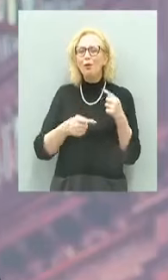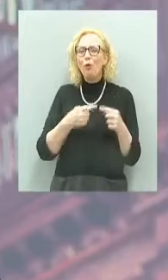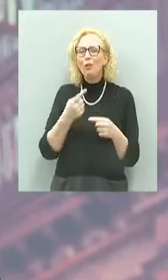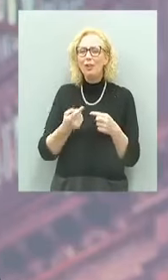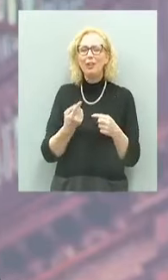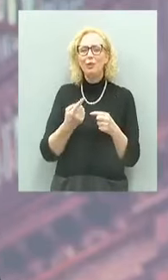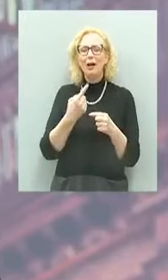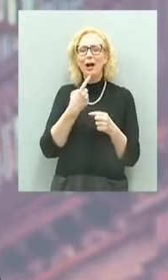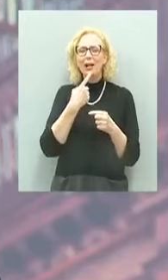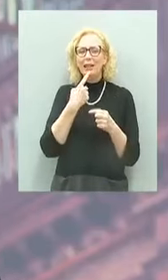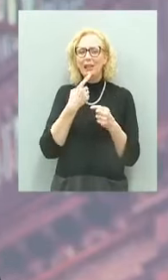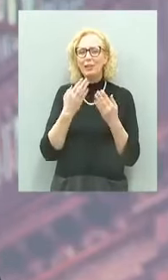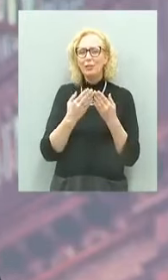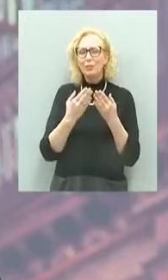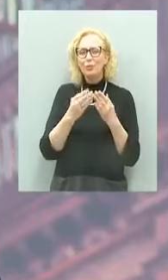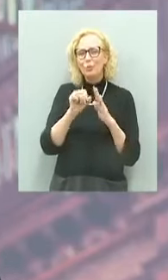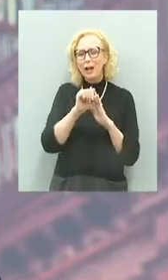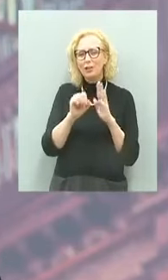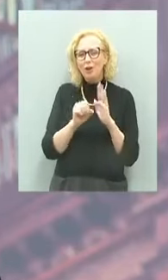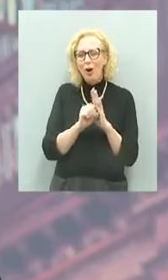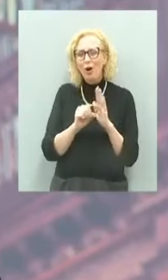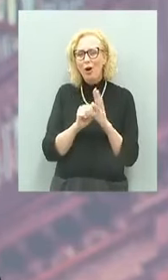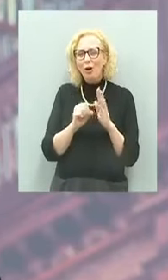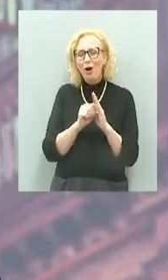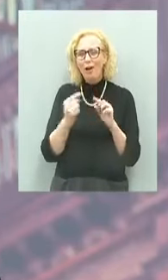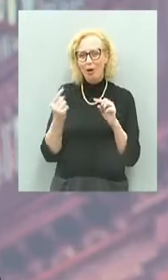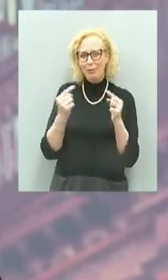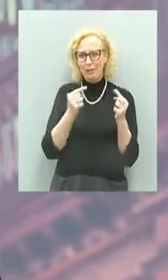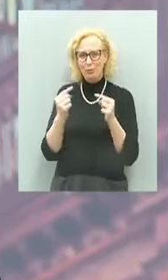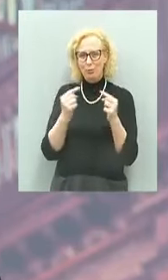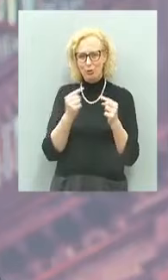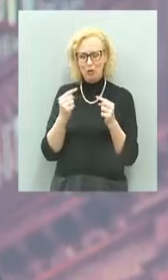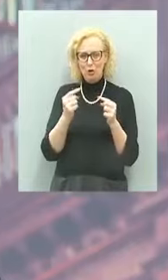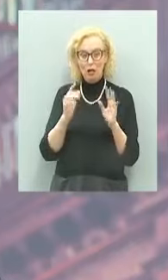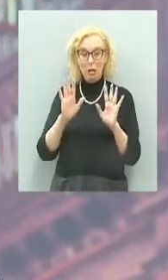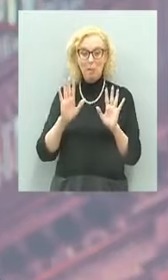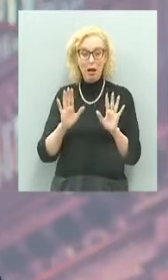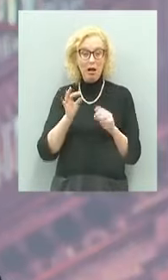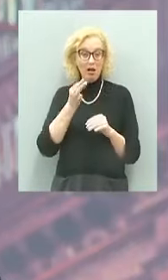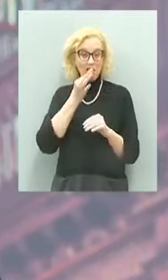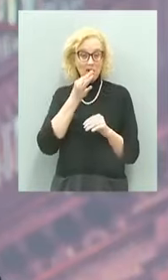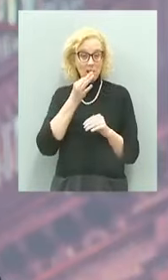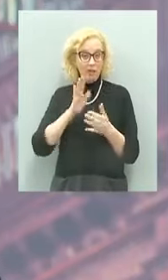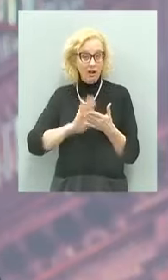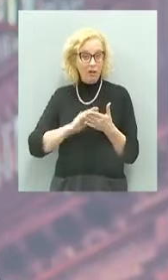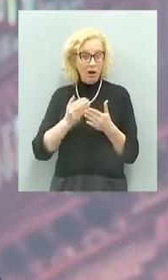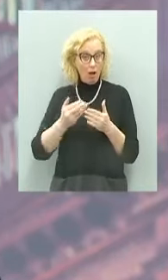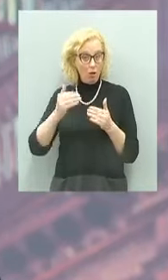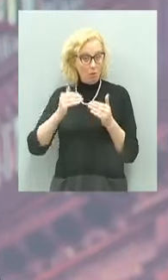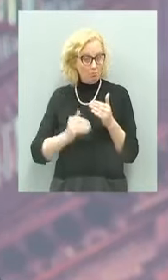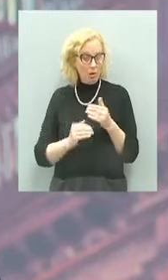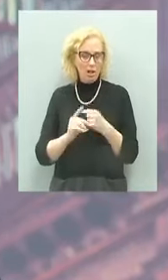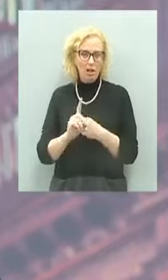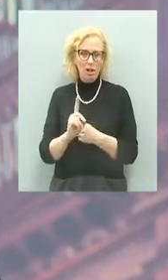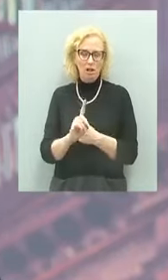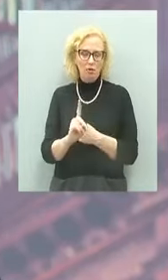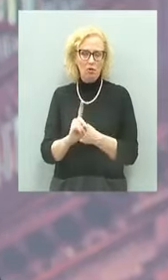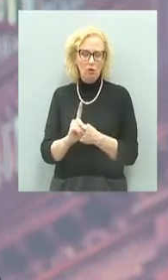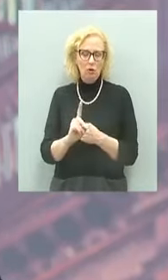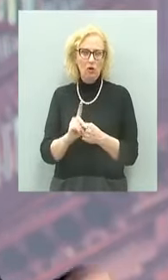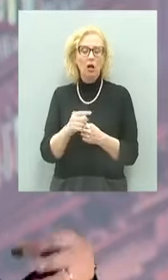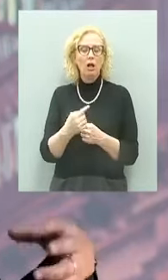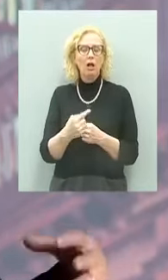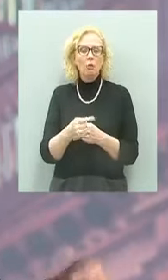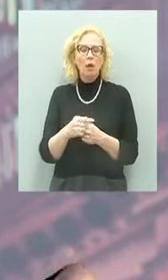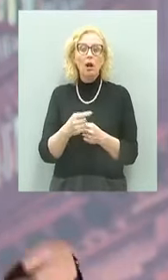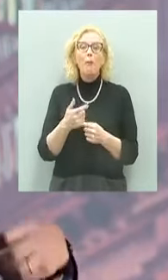dividere e a fare discutere gli storici e che però non tolgono sostanzialmente importanza alla